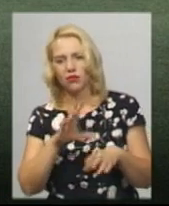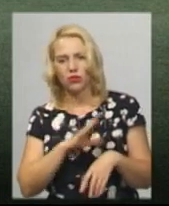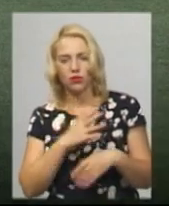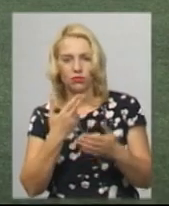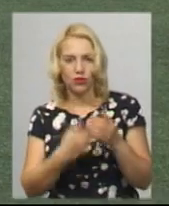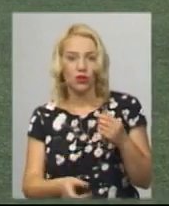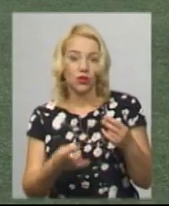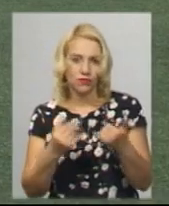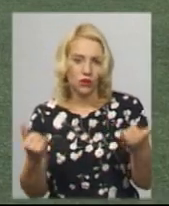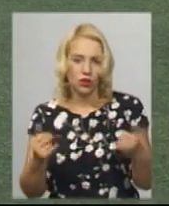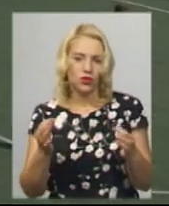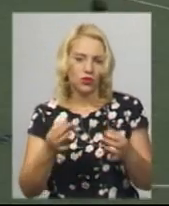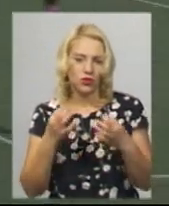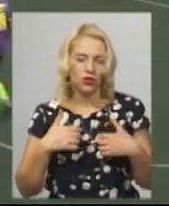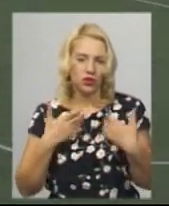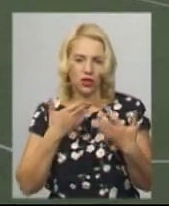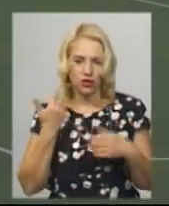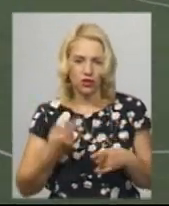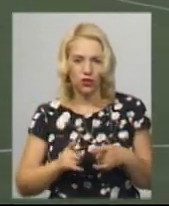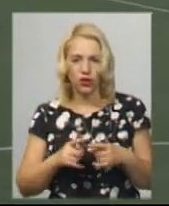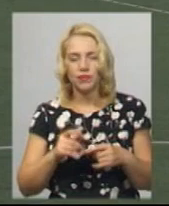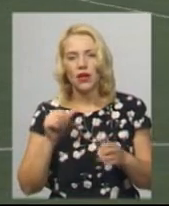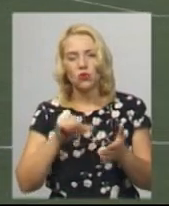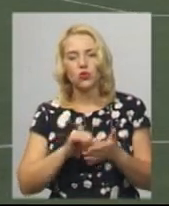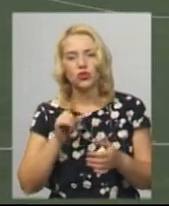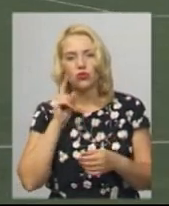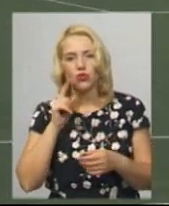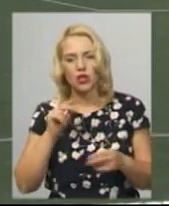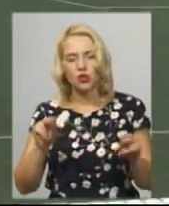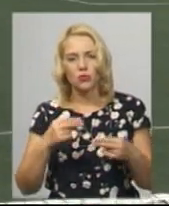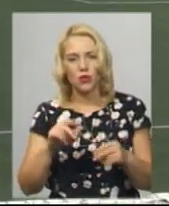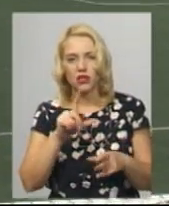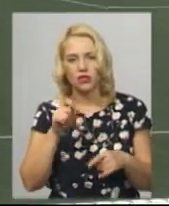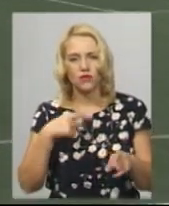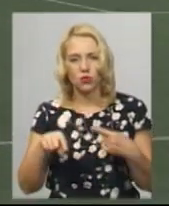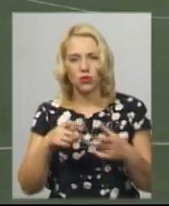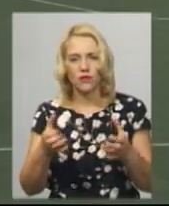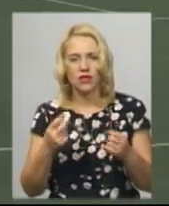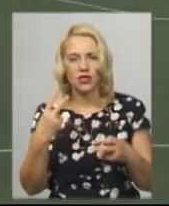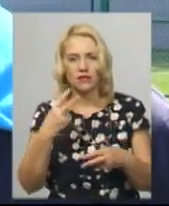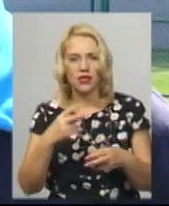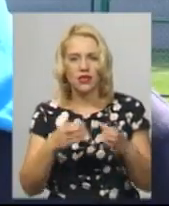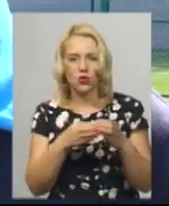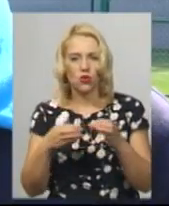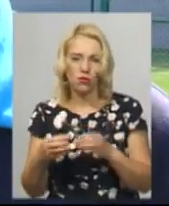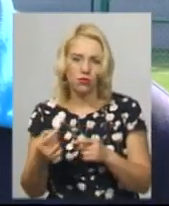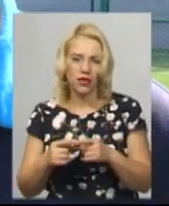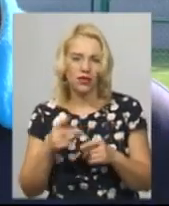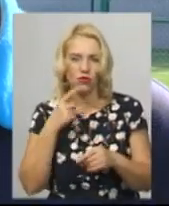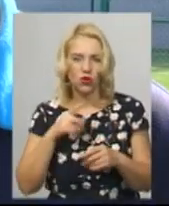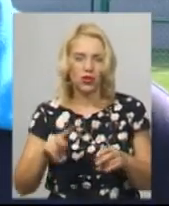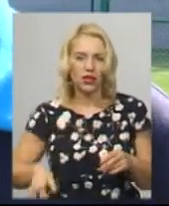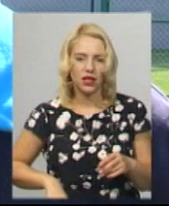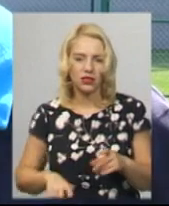Проіграли. Нічого страшного. Участь у юнацькому чемпіонаті Хмельниччини з футболу взяли більше 20 команд, каже директор дитячо-юнацької спортивної